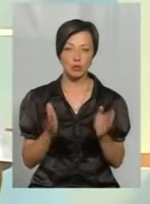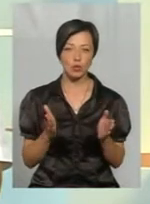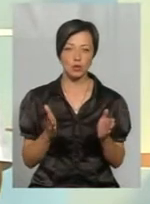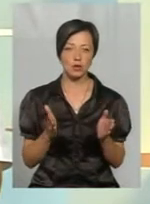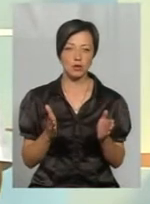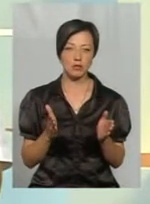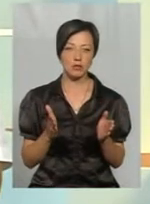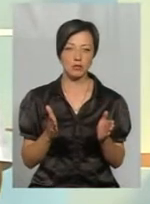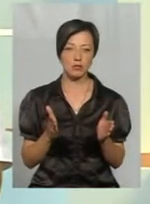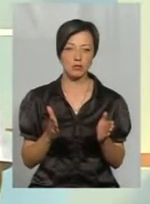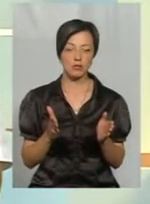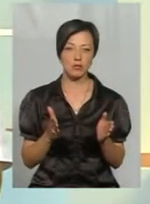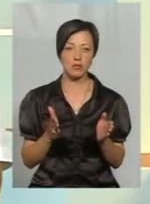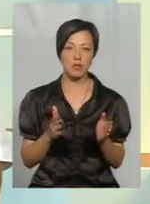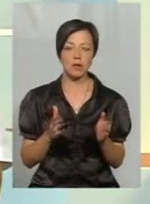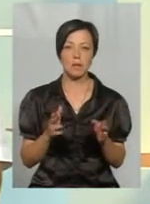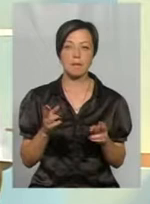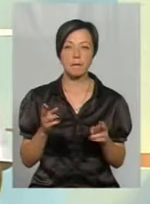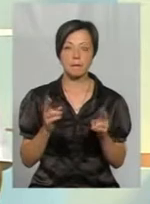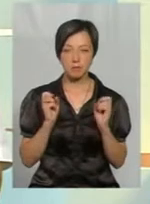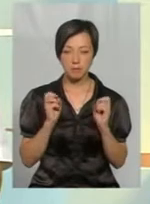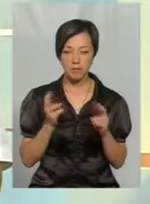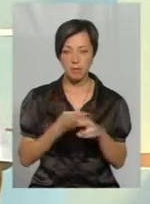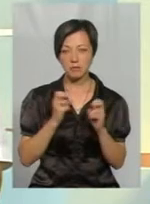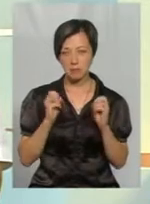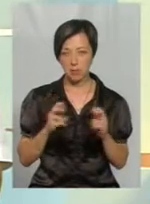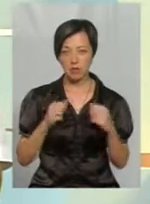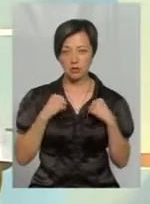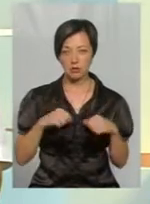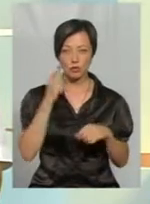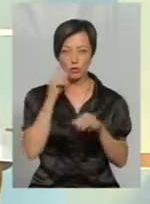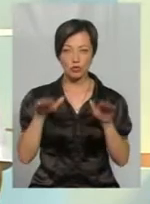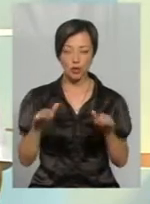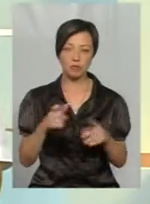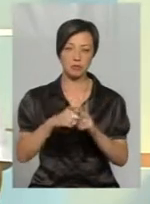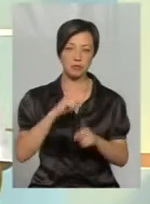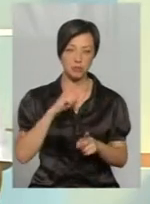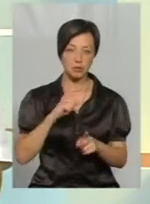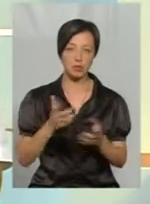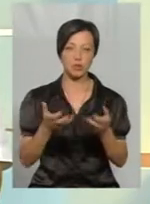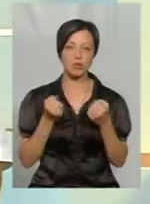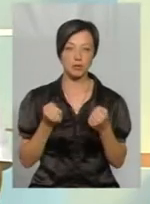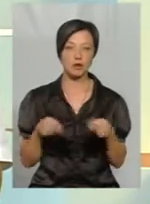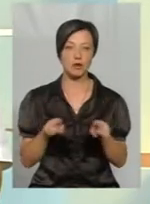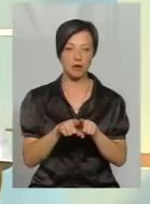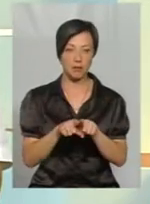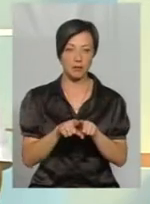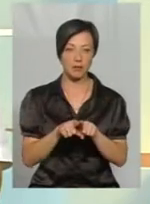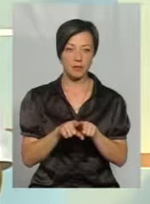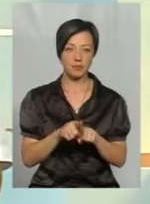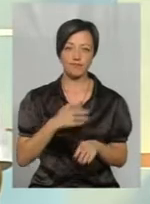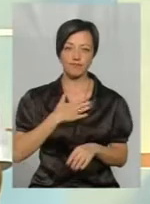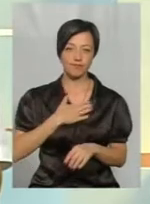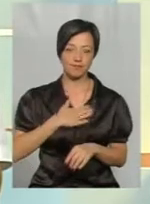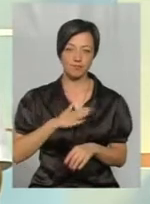от саме бджолам. І ми отримали відповідь. Відповідь ця нас не